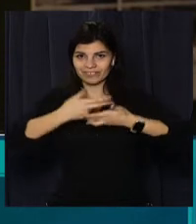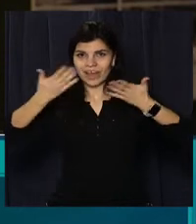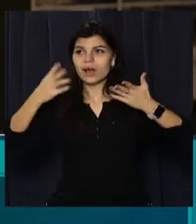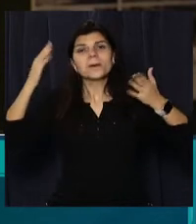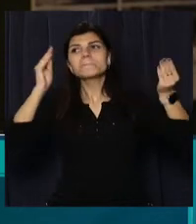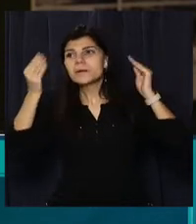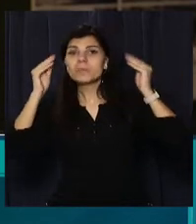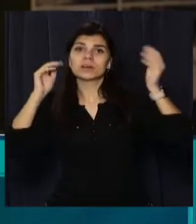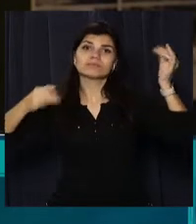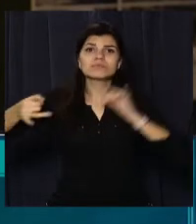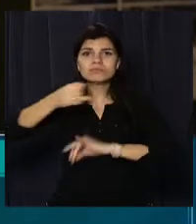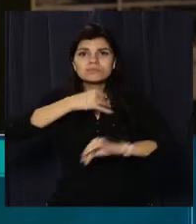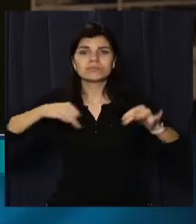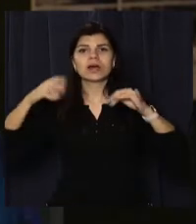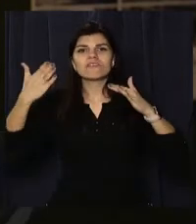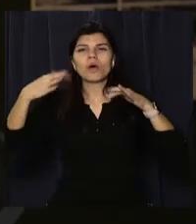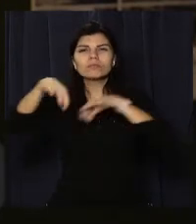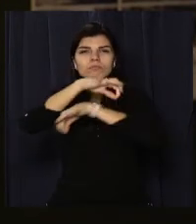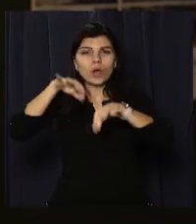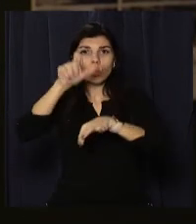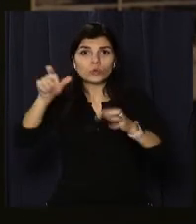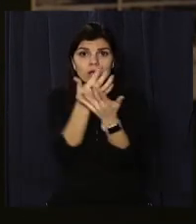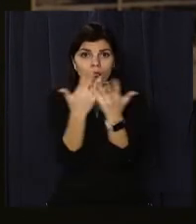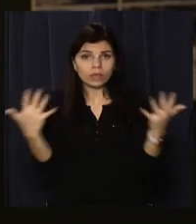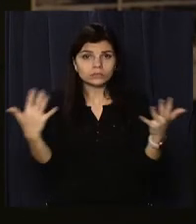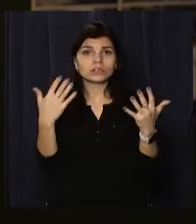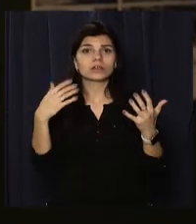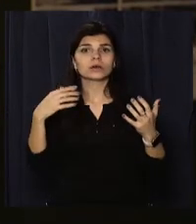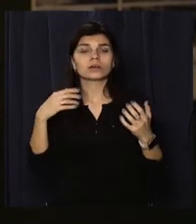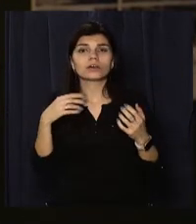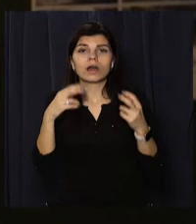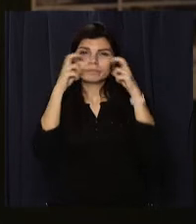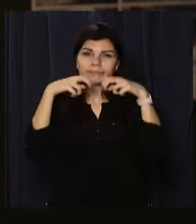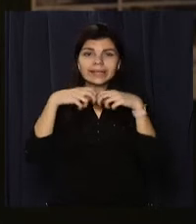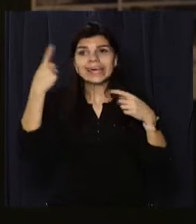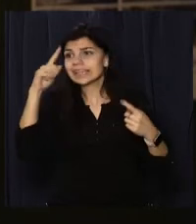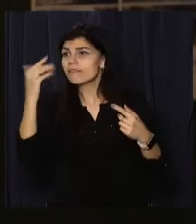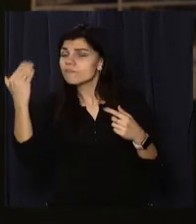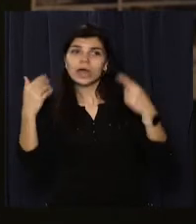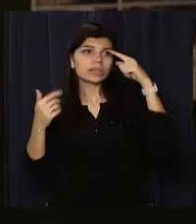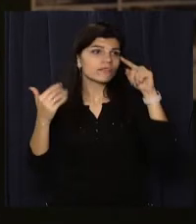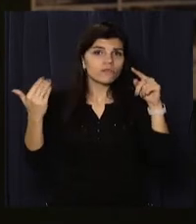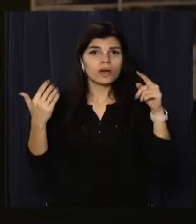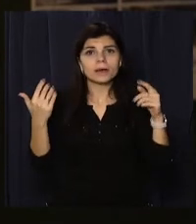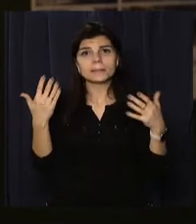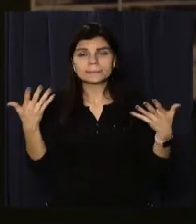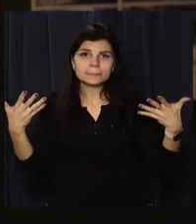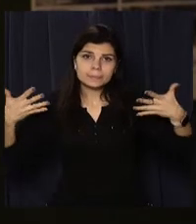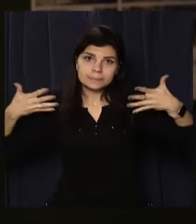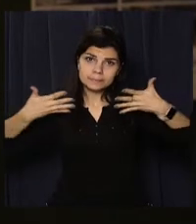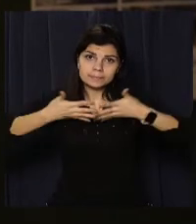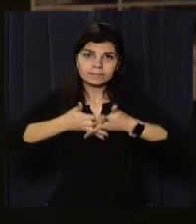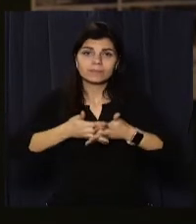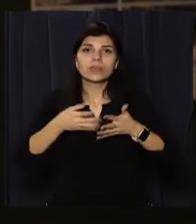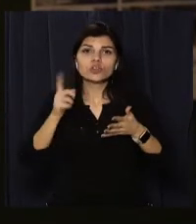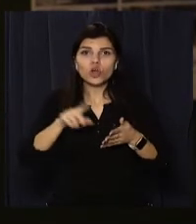обсужденні, в продуктивному аналізі різних ідей і в кристалізіції якогось того